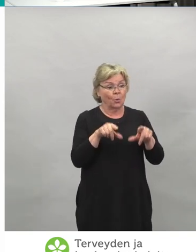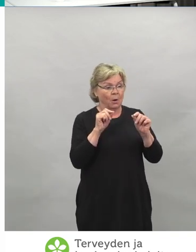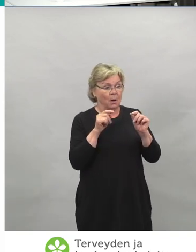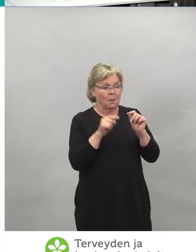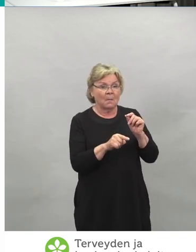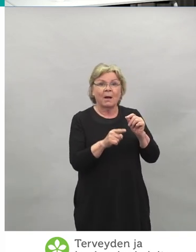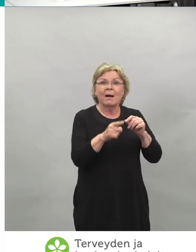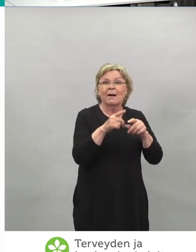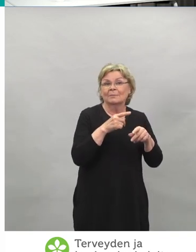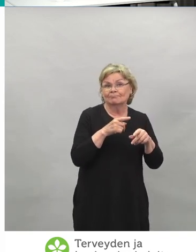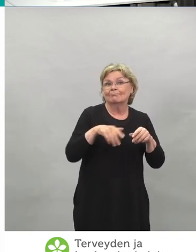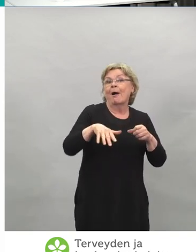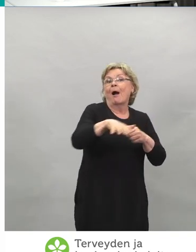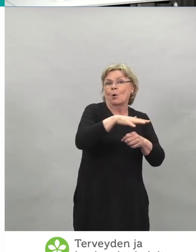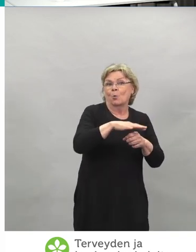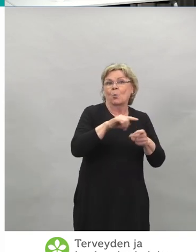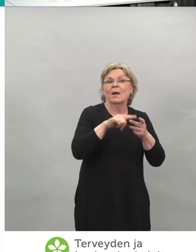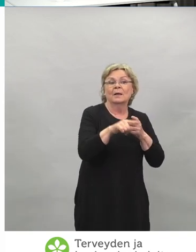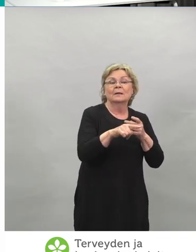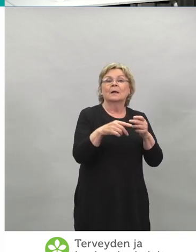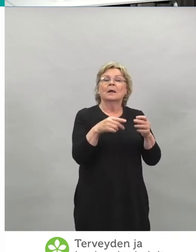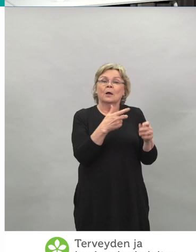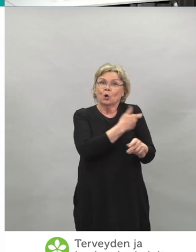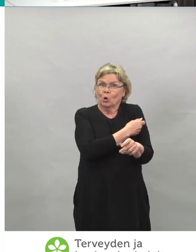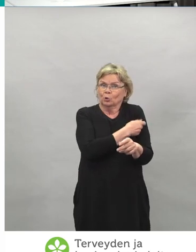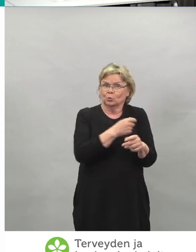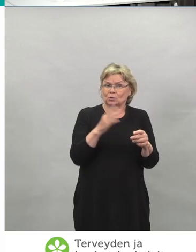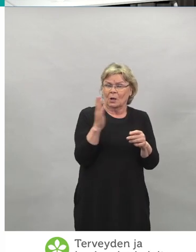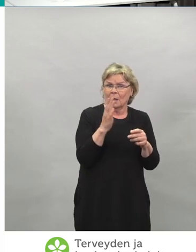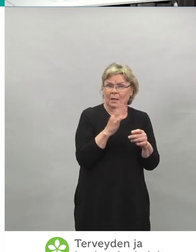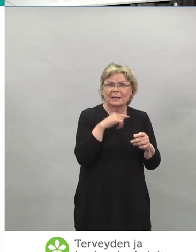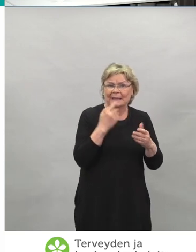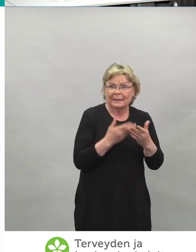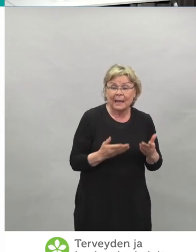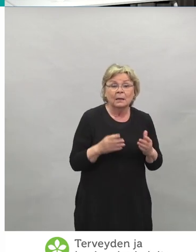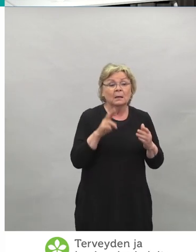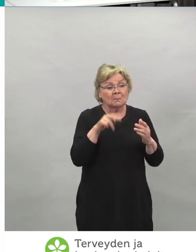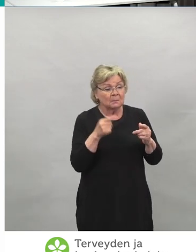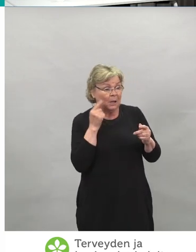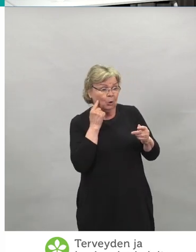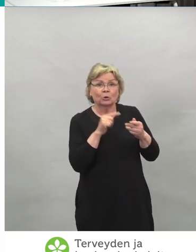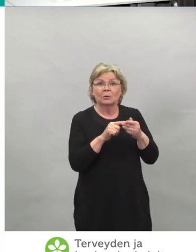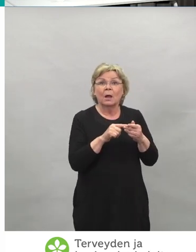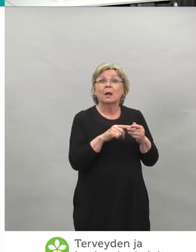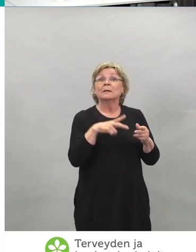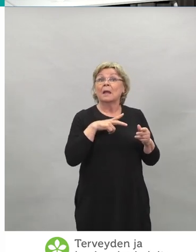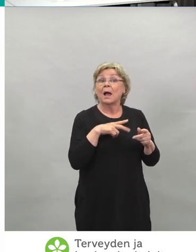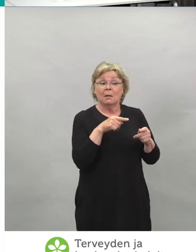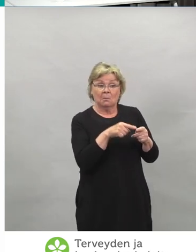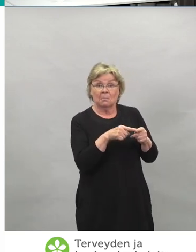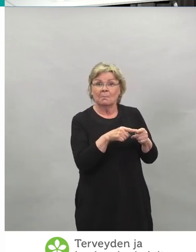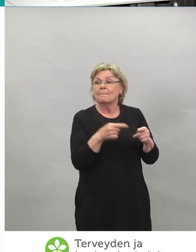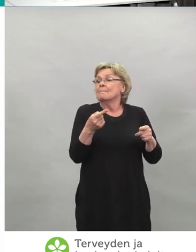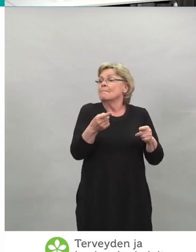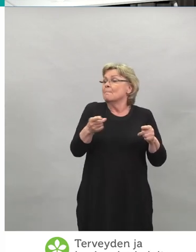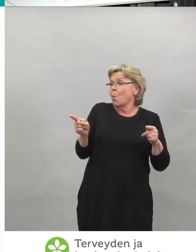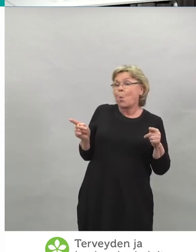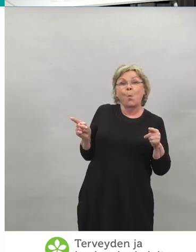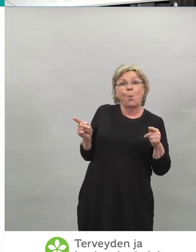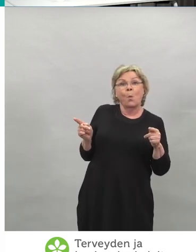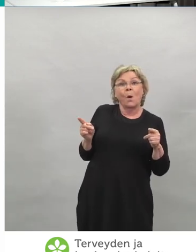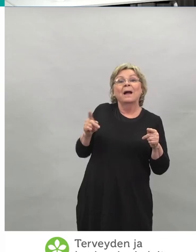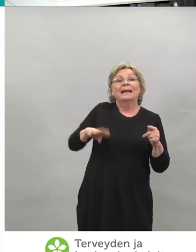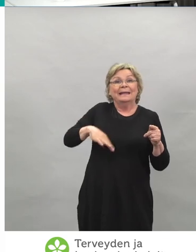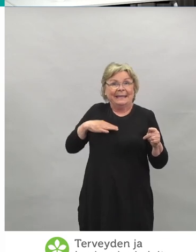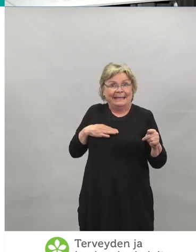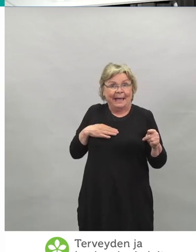rokotusajat ei täyty kovin nopeasti, niin silloin avataan lisää ikäryhmiä tähän ajanvaraukseen, jotta varmasti saadaan tehokkaasti